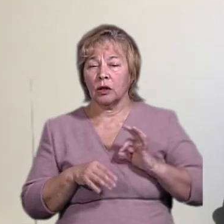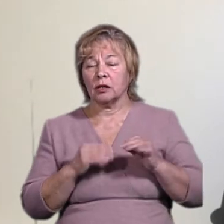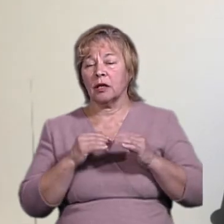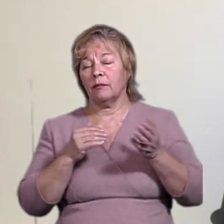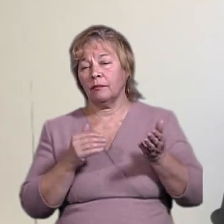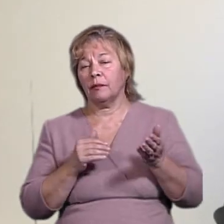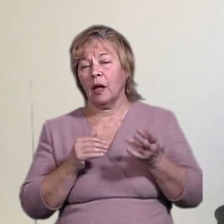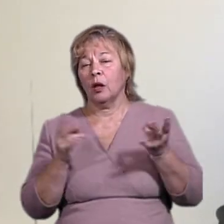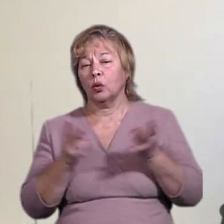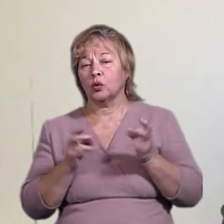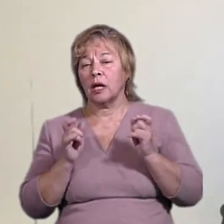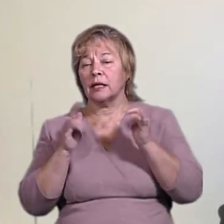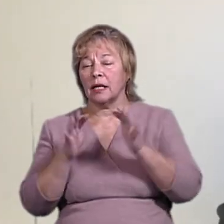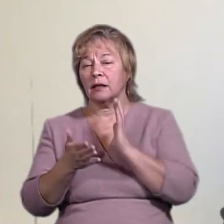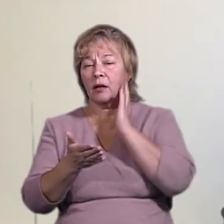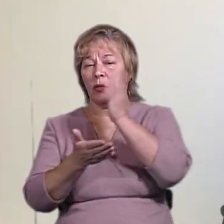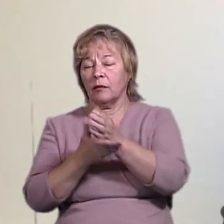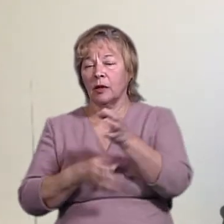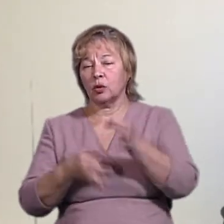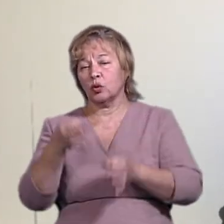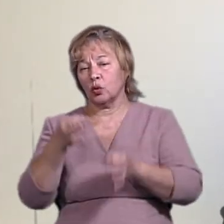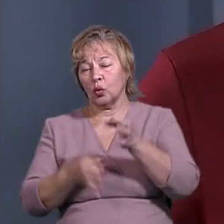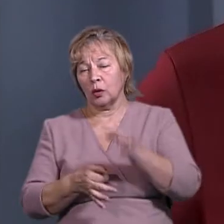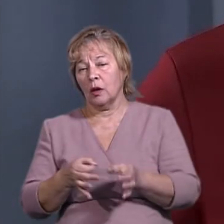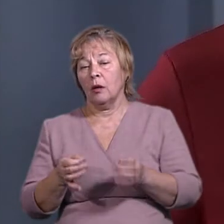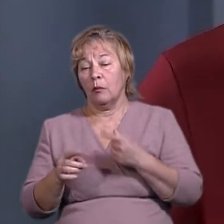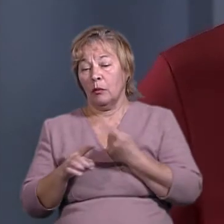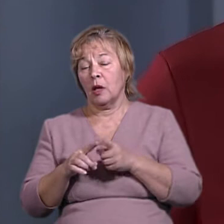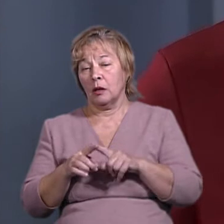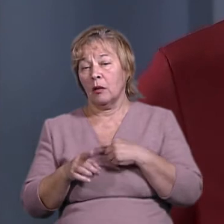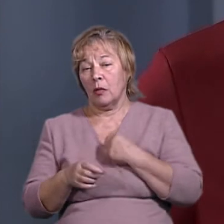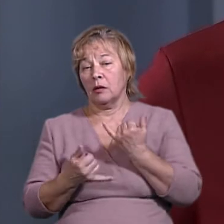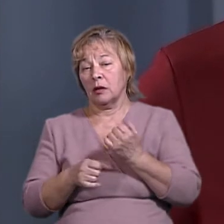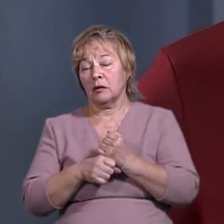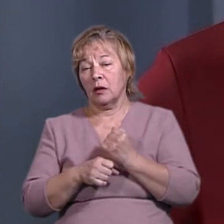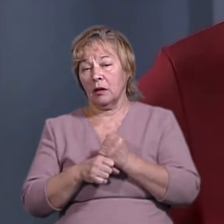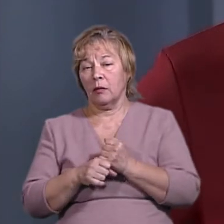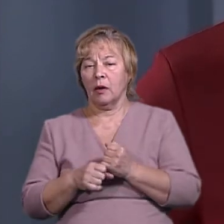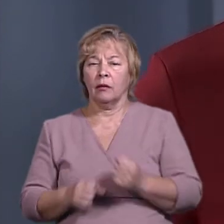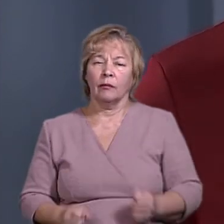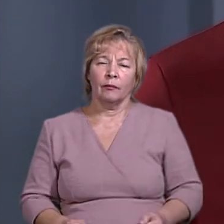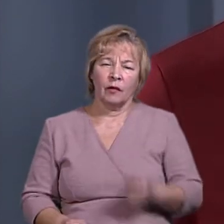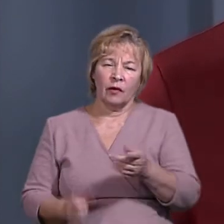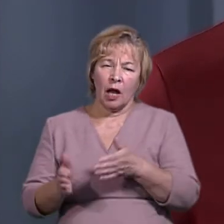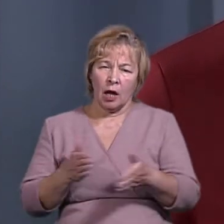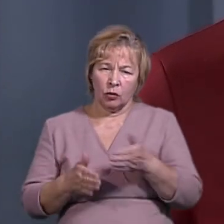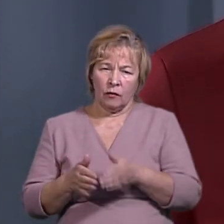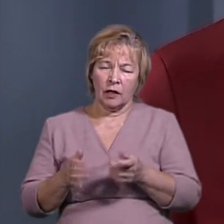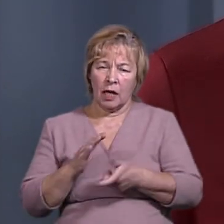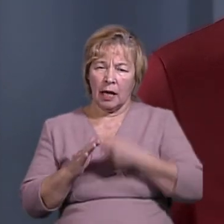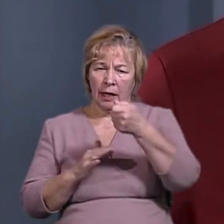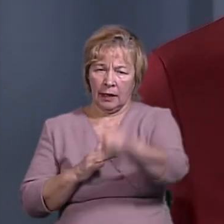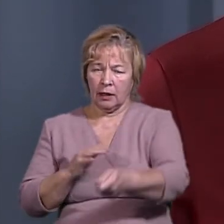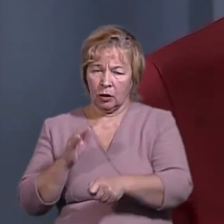потрібно діяти в напрямку суду, на чим ми також працюємо. І ось, до речі, ви готуєте позови до суду.